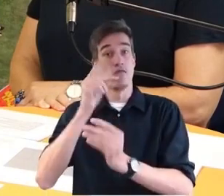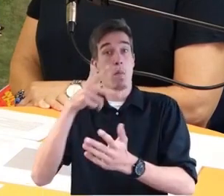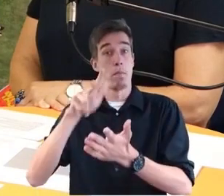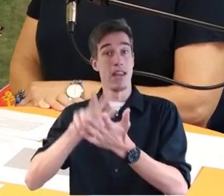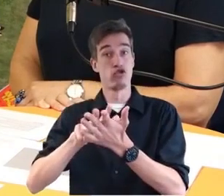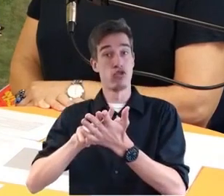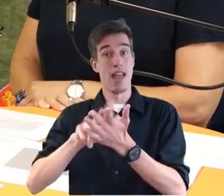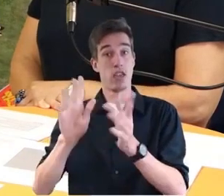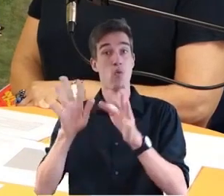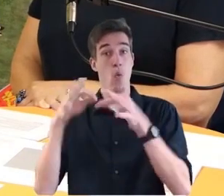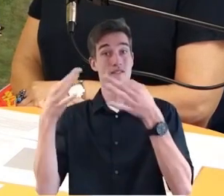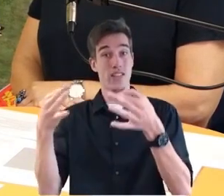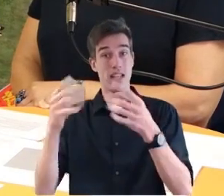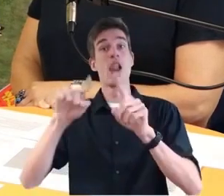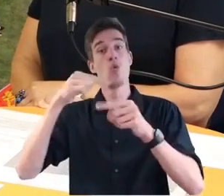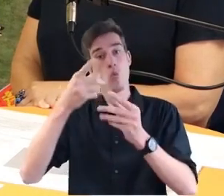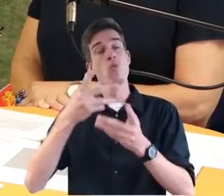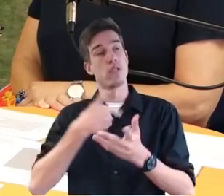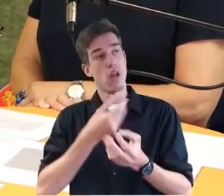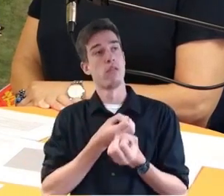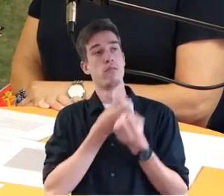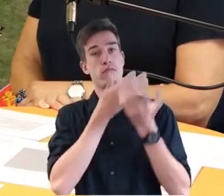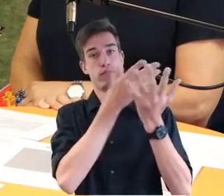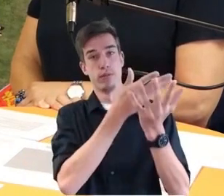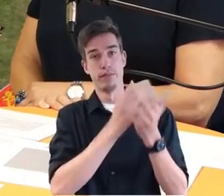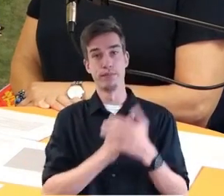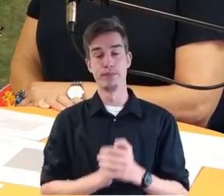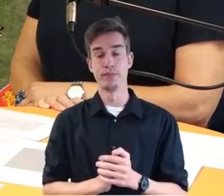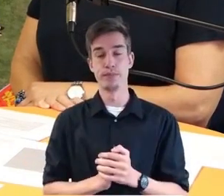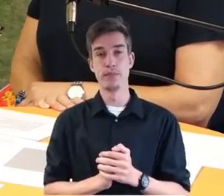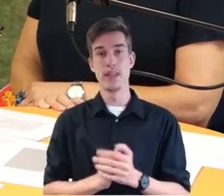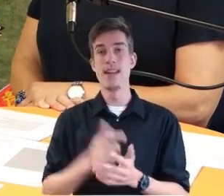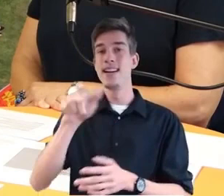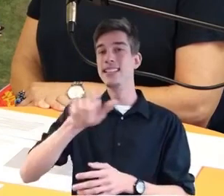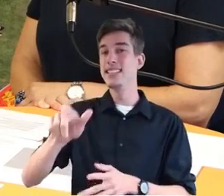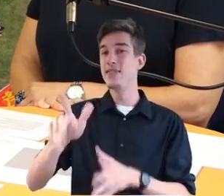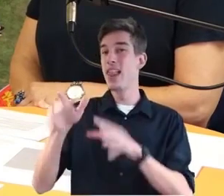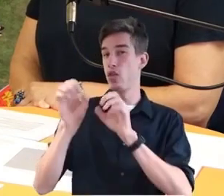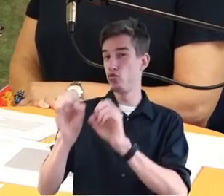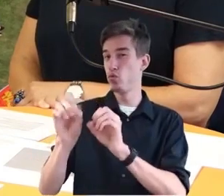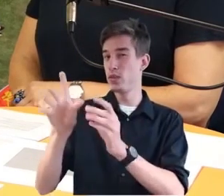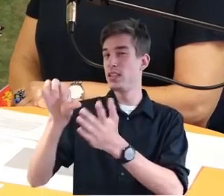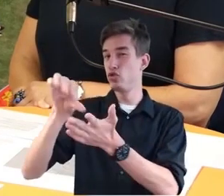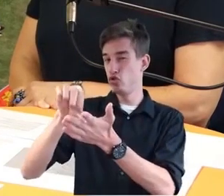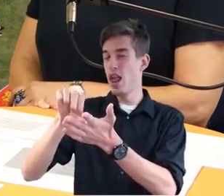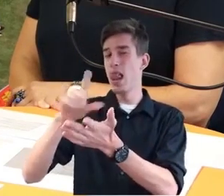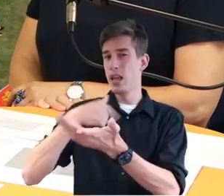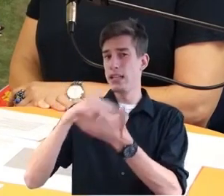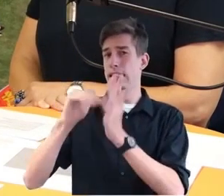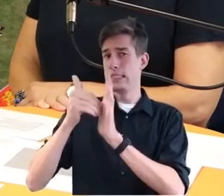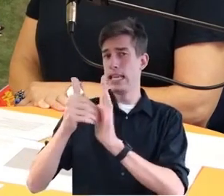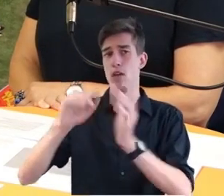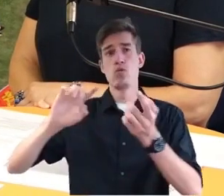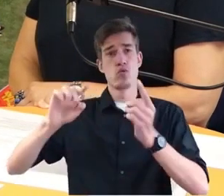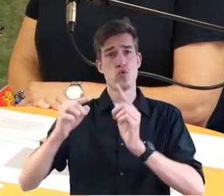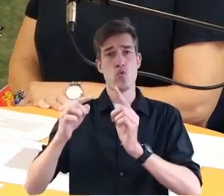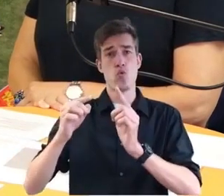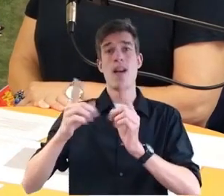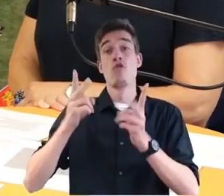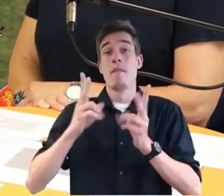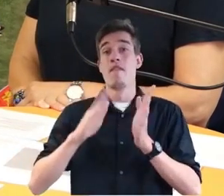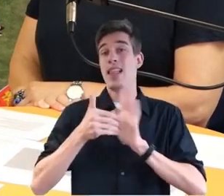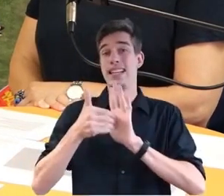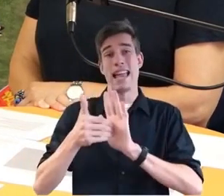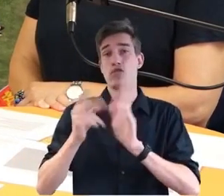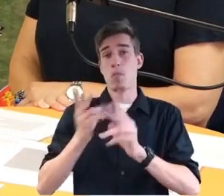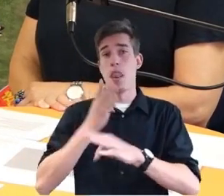und hat sie dann weitergegeben. Und auch in diese Zivilschutzverbindungsstelle können wir jetzt mal einen kleinen Blick hineinwerfen. Das ist auch kein Ort, wo wir Besucher haben wollen,